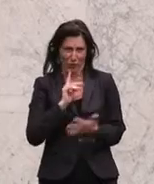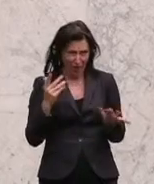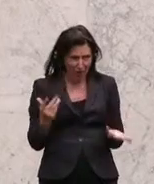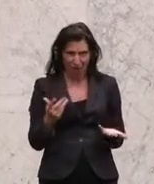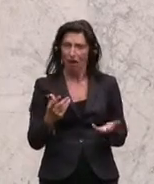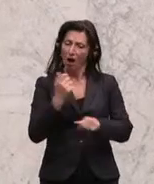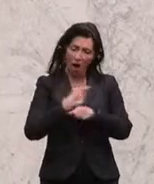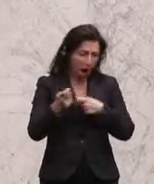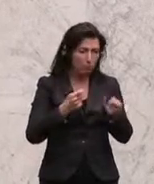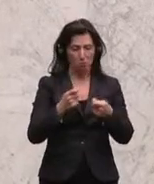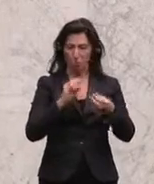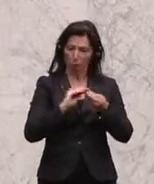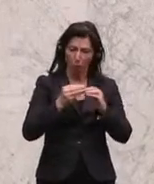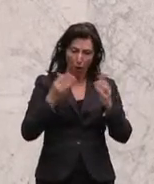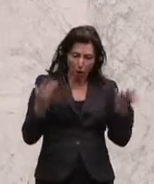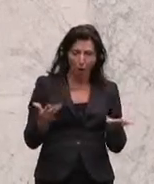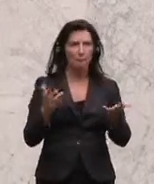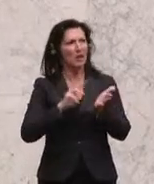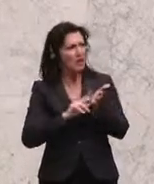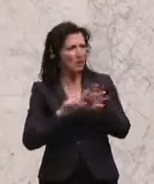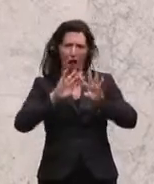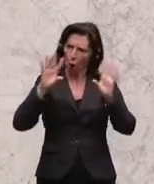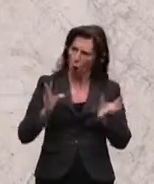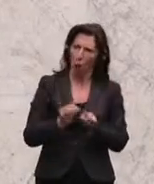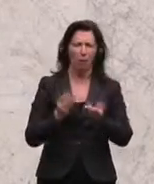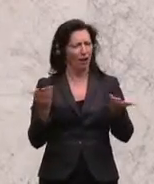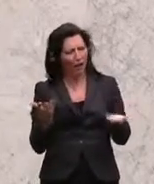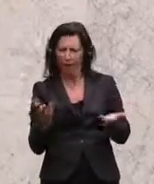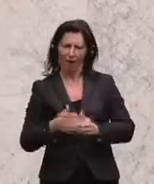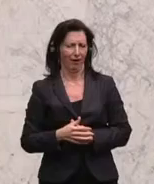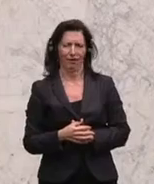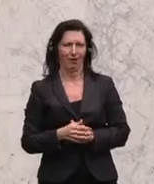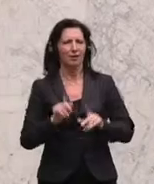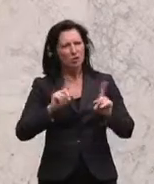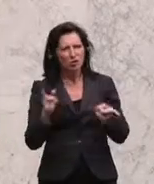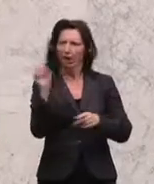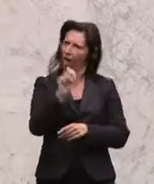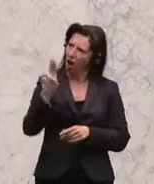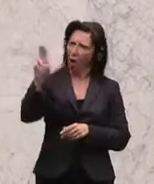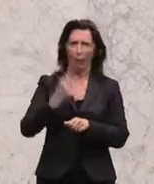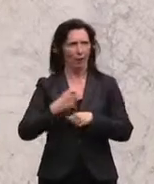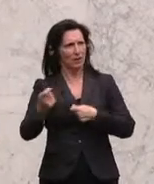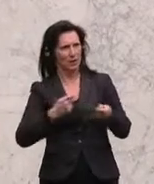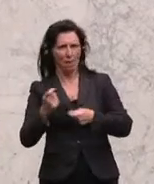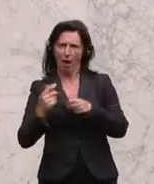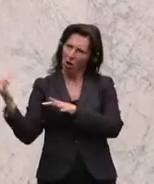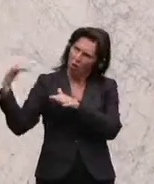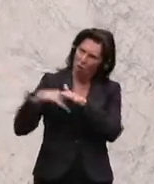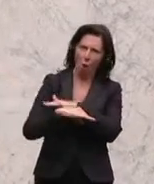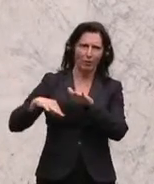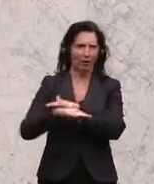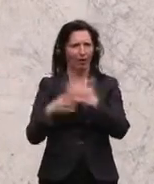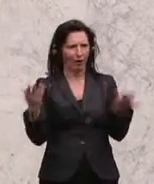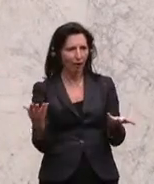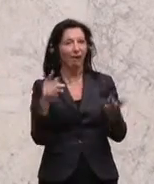des Arbeitsmarktes? Das ist nicht nur die Digitalisierung, Globalisierung, das ist der Arbeitsmarkt in der EU, das sind die Wanderungen. Was fällt